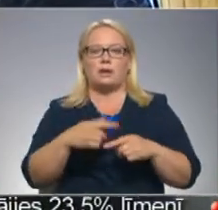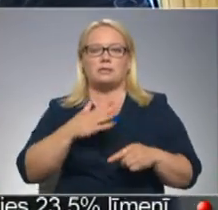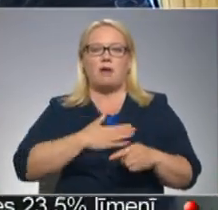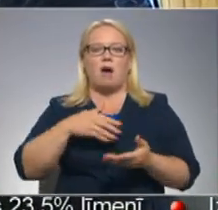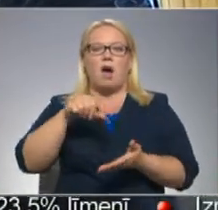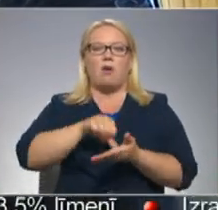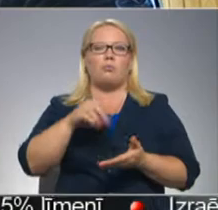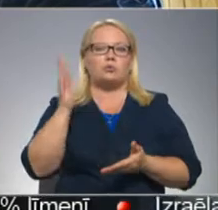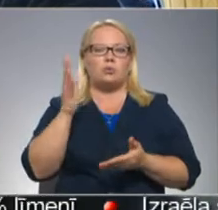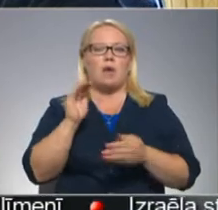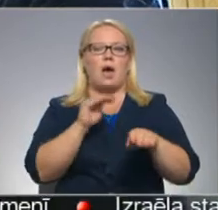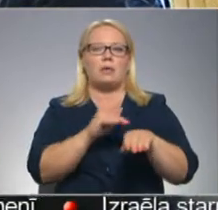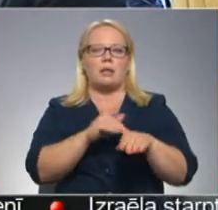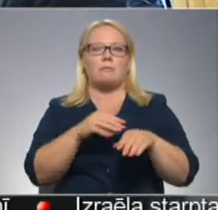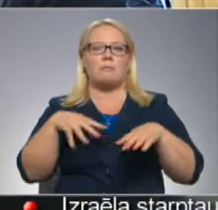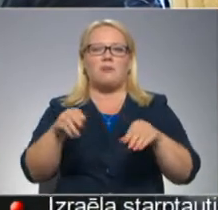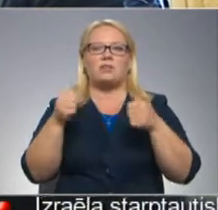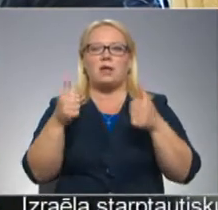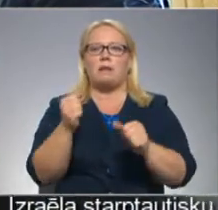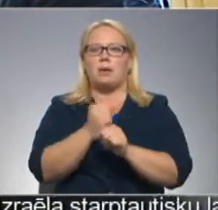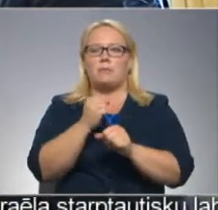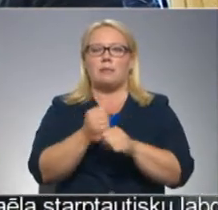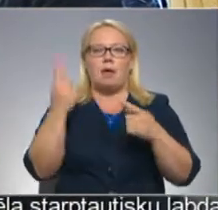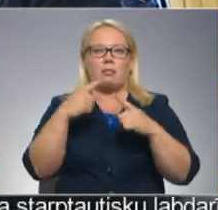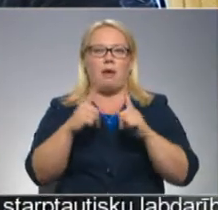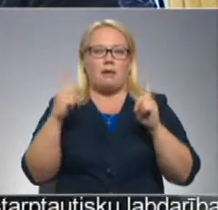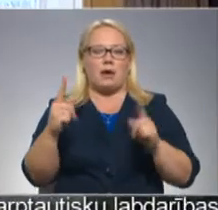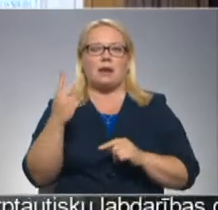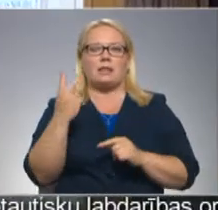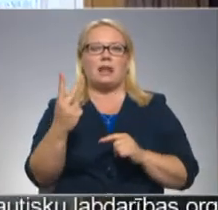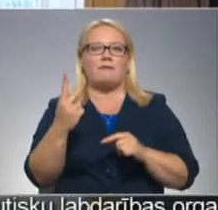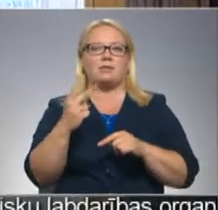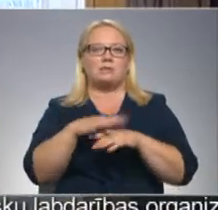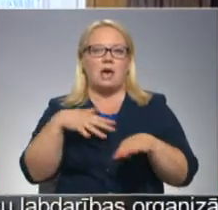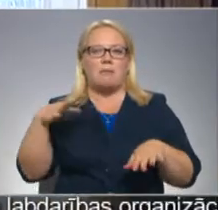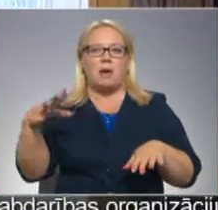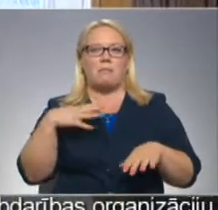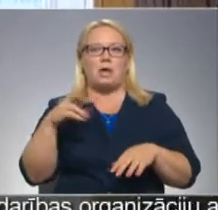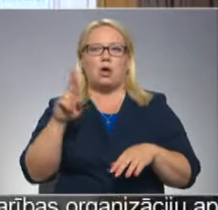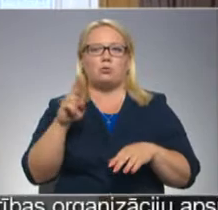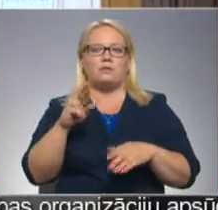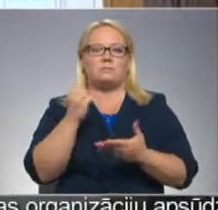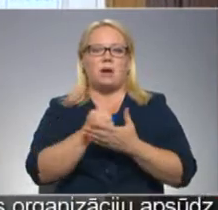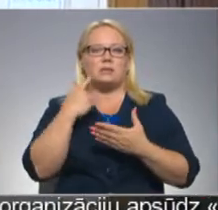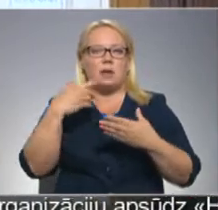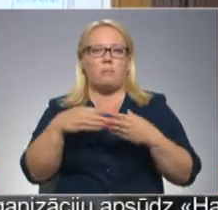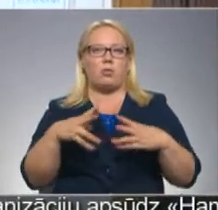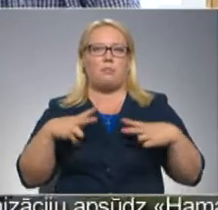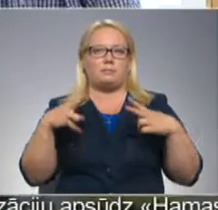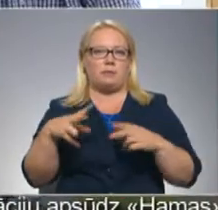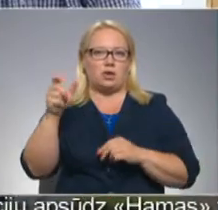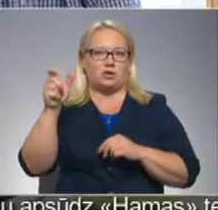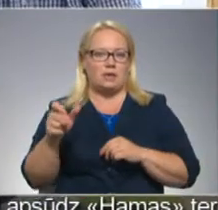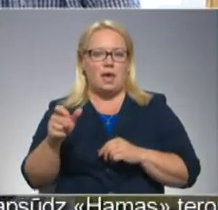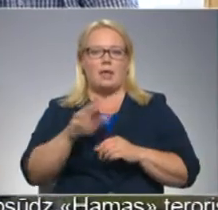uzrunā atgādināja par paveiktajiem labajiem darbiem laikā, kad viņš divus sasaukumus bija Rucavas pagasta padomas priekšsēdātājs.